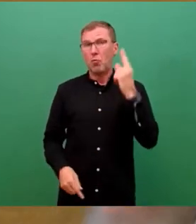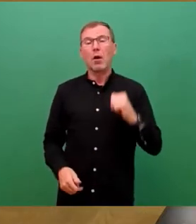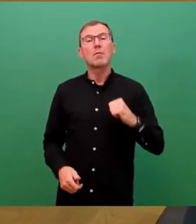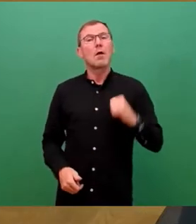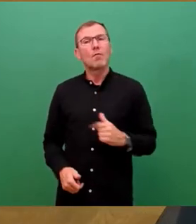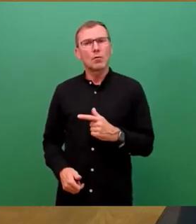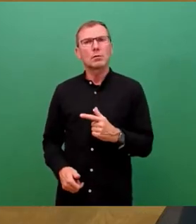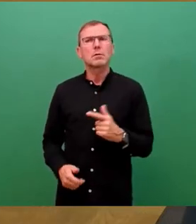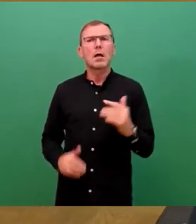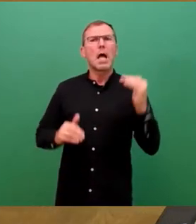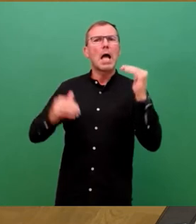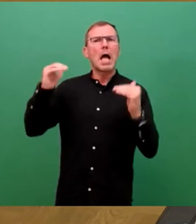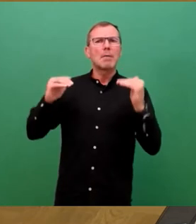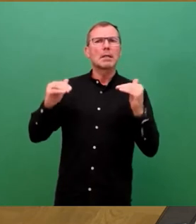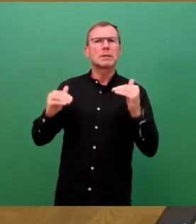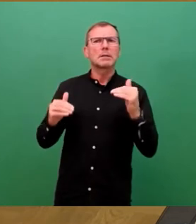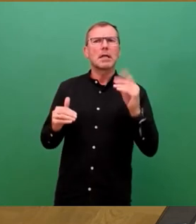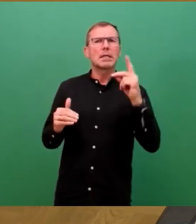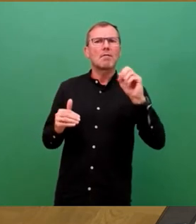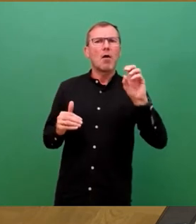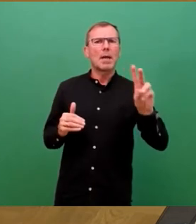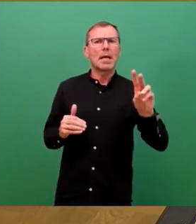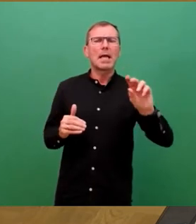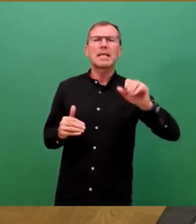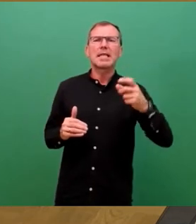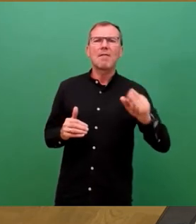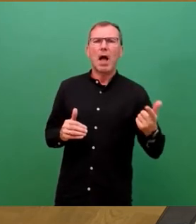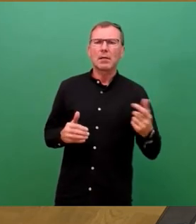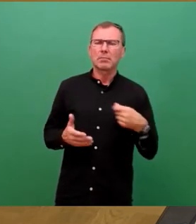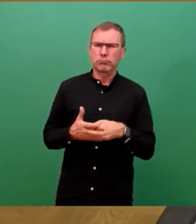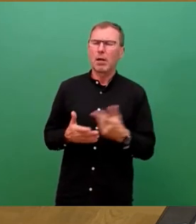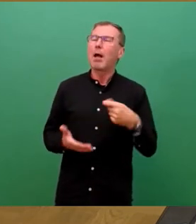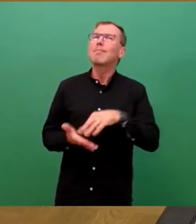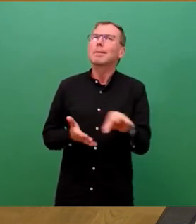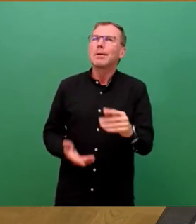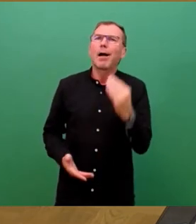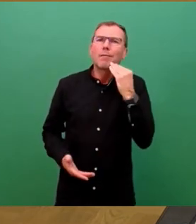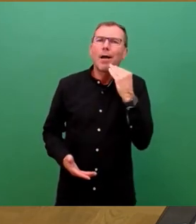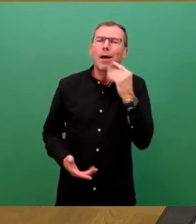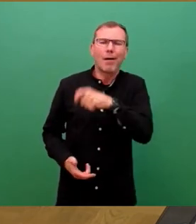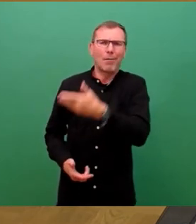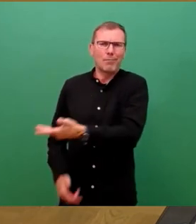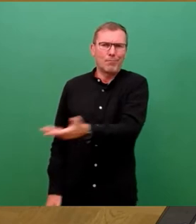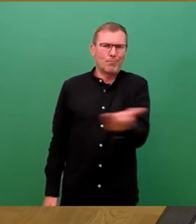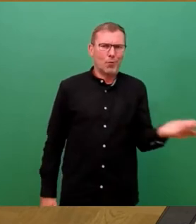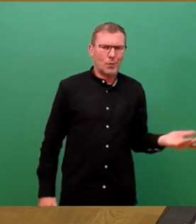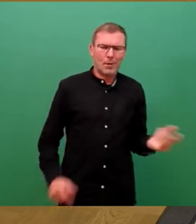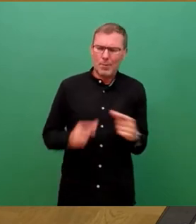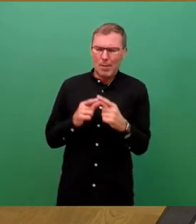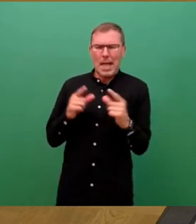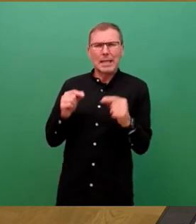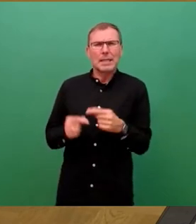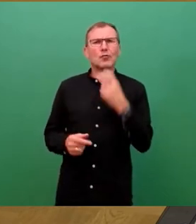Bilanzen der DVB und auch der Drehwag. Bezahlen müssen das am Ende die Dresdner über die Ticket- und Strompreise.